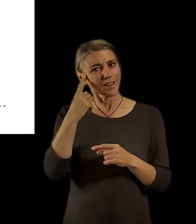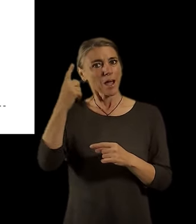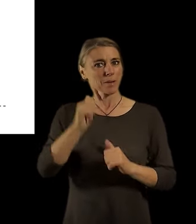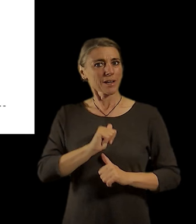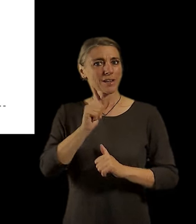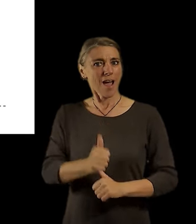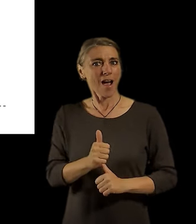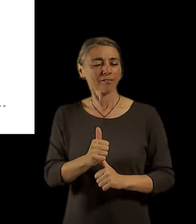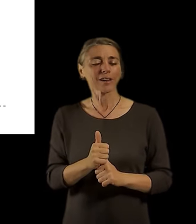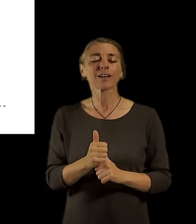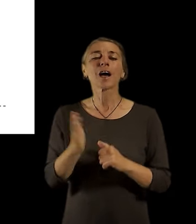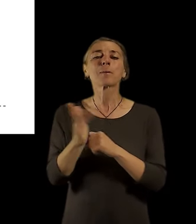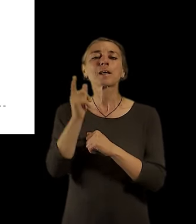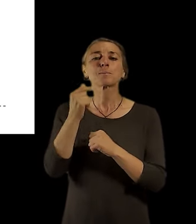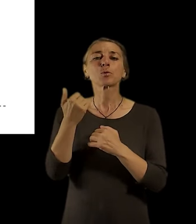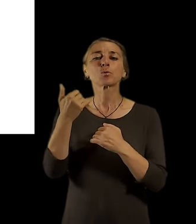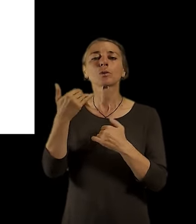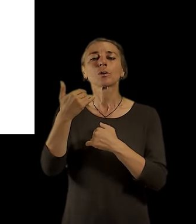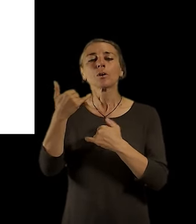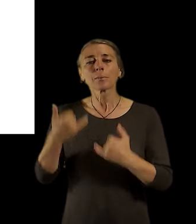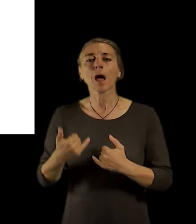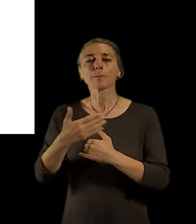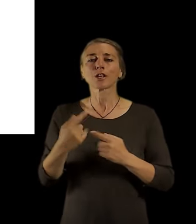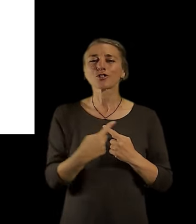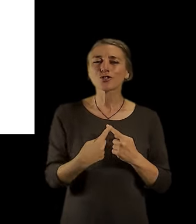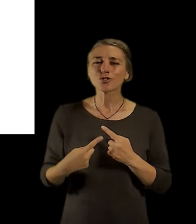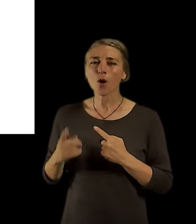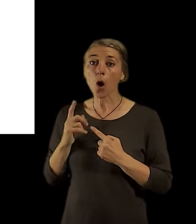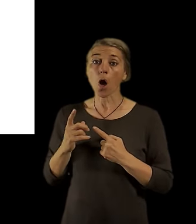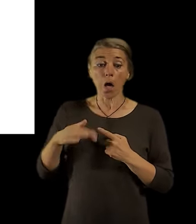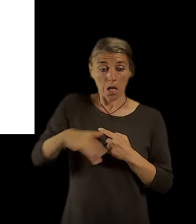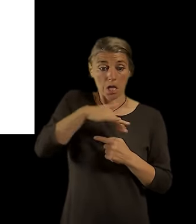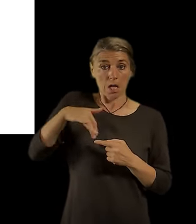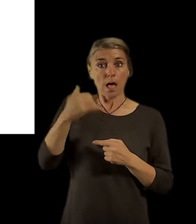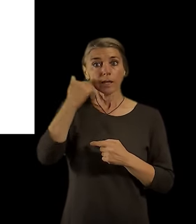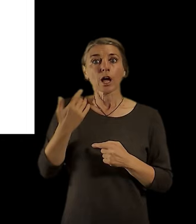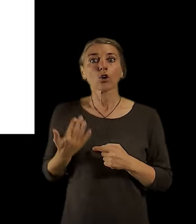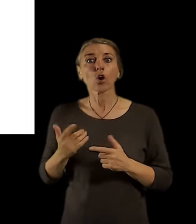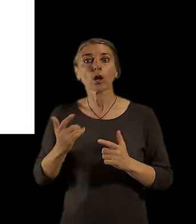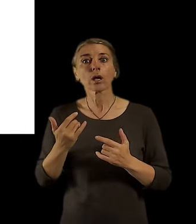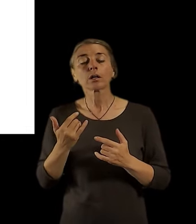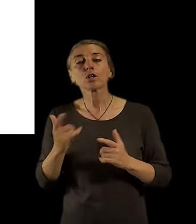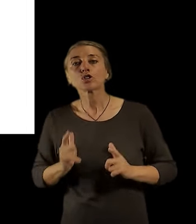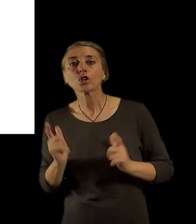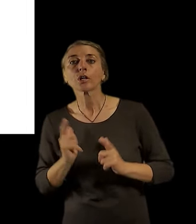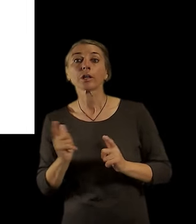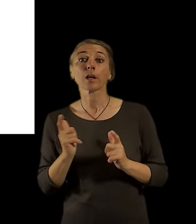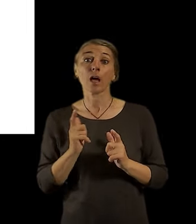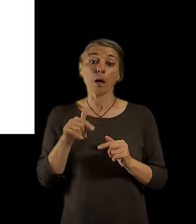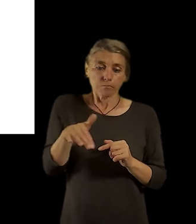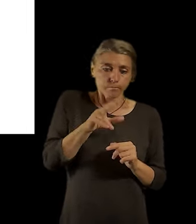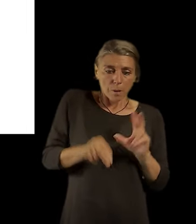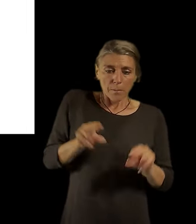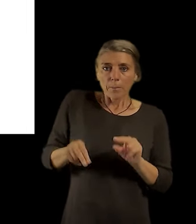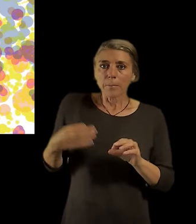dostatečné dostupnosti té vybavenosti. A jestli vás to zajímá, rádi vám teď ukážeme to, jak na tom teda